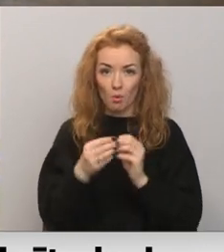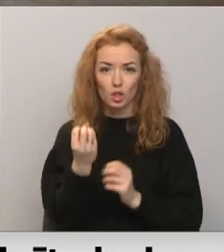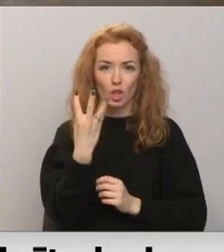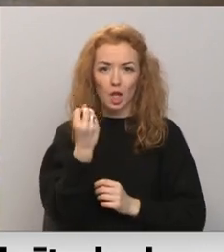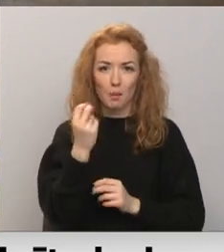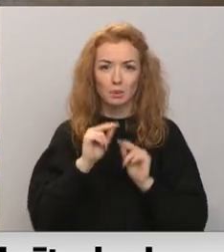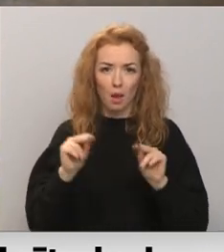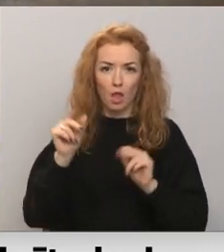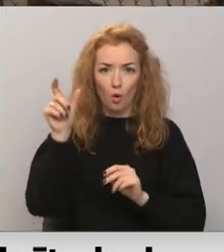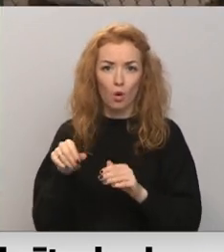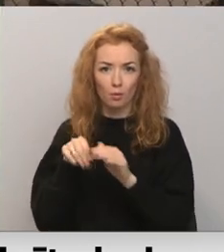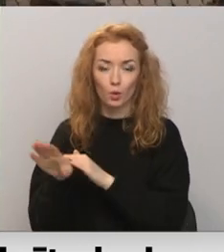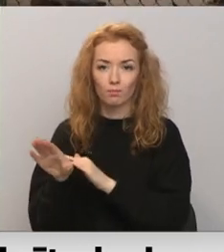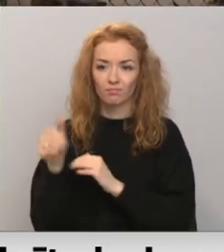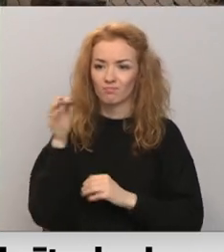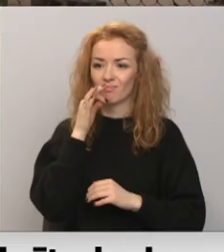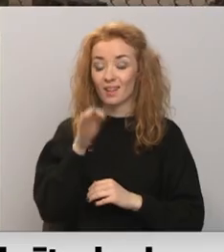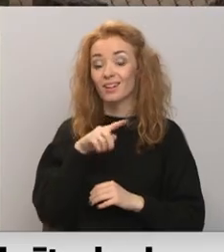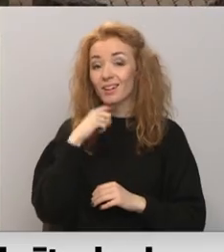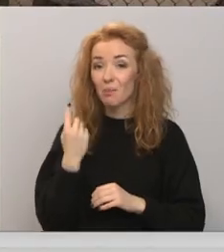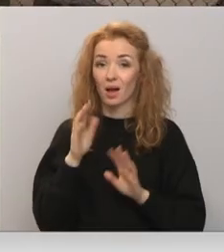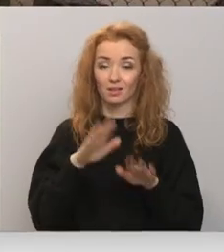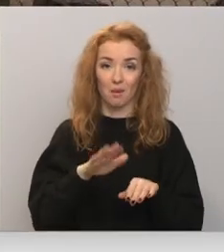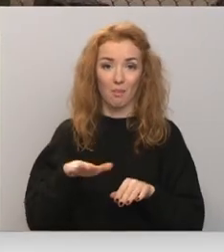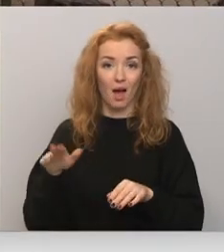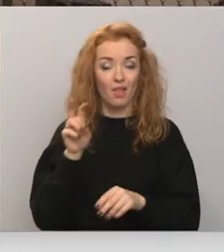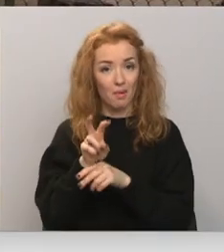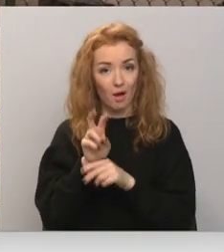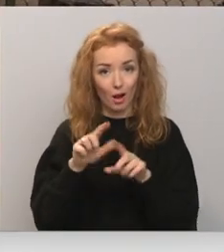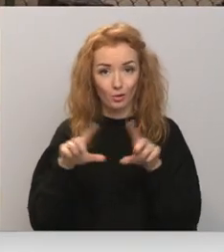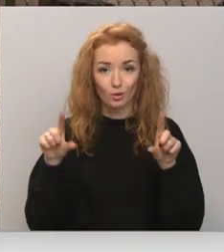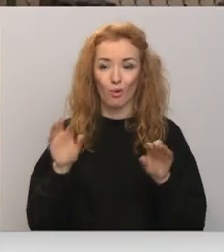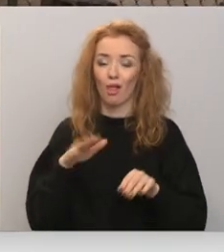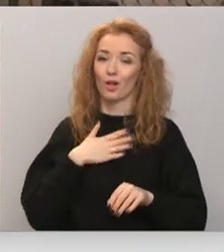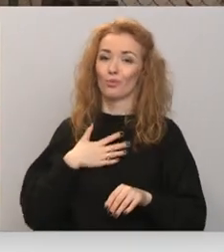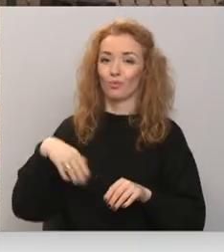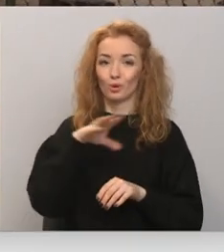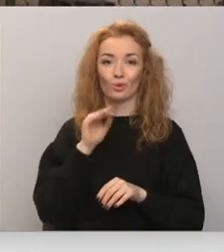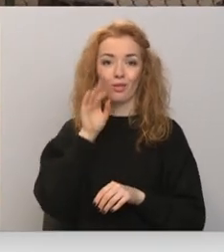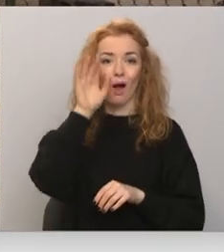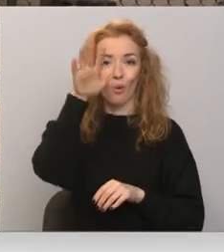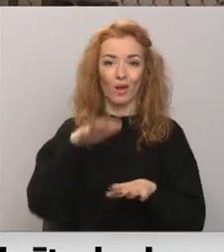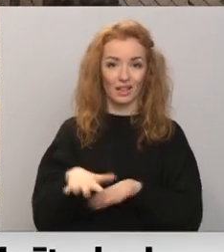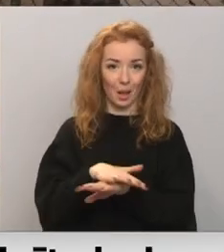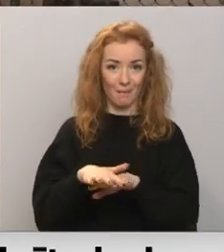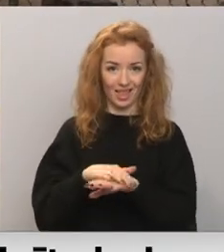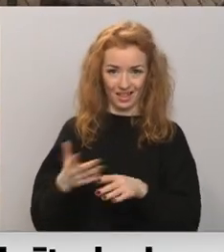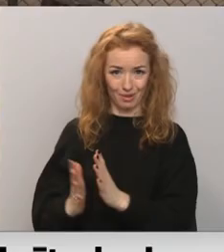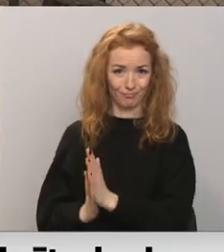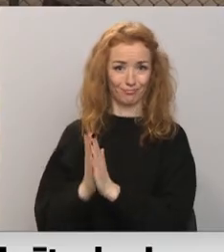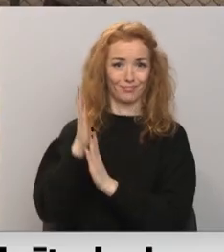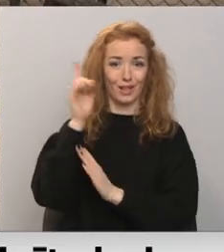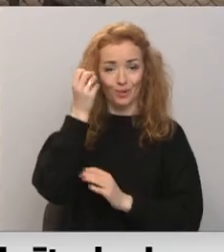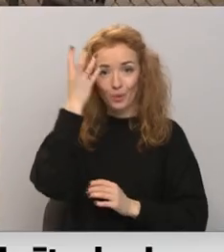14 pedagogi. Protams, gribas, lai bērni apmeklē skolu, lai mūsu nākotnes sabiedrība ir gudra un nācija